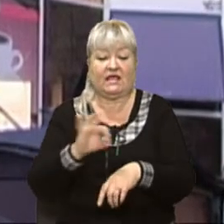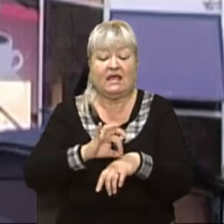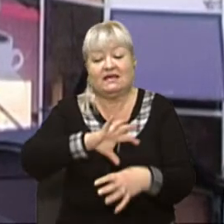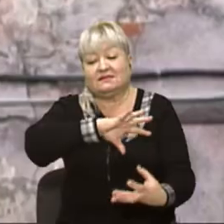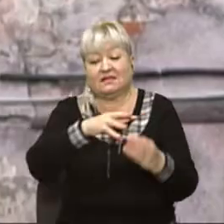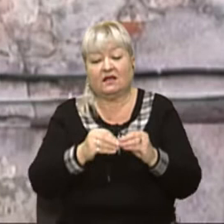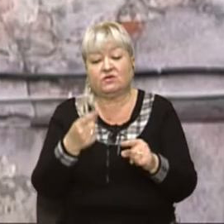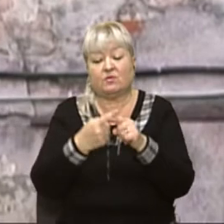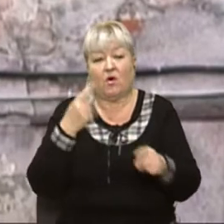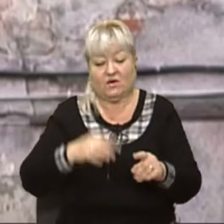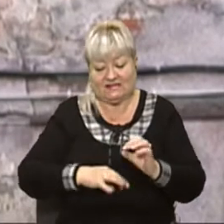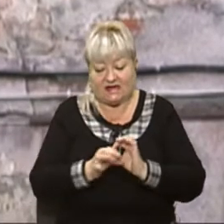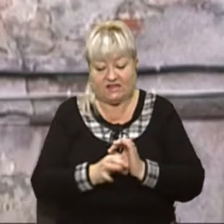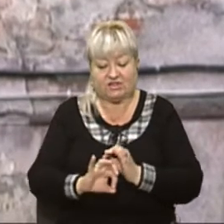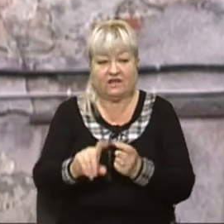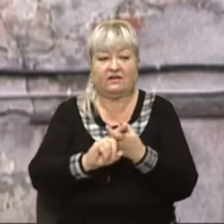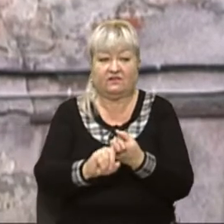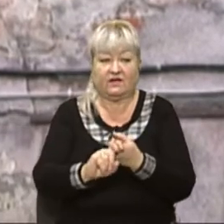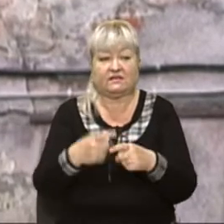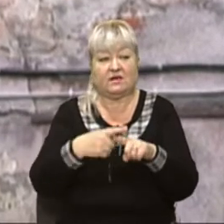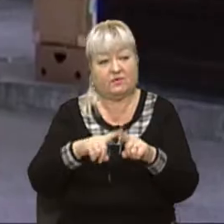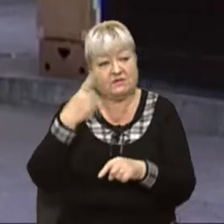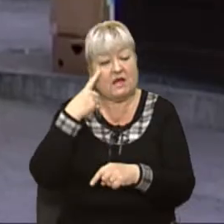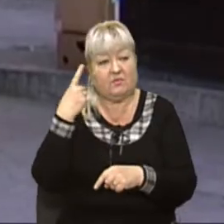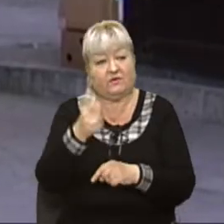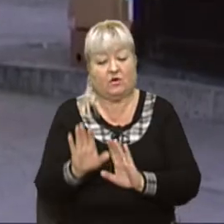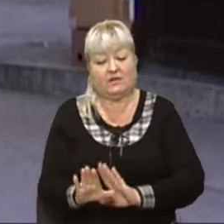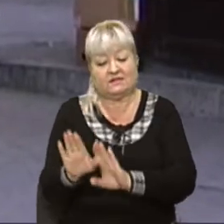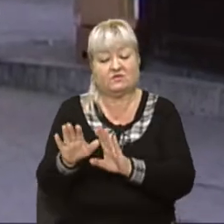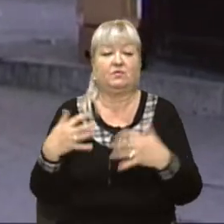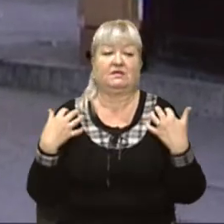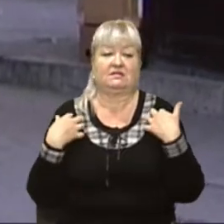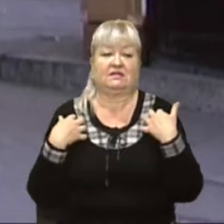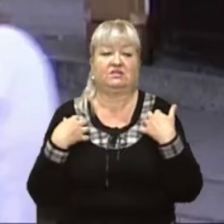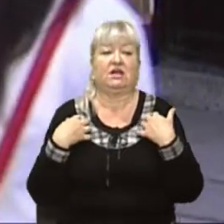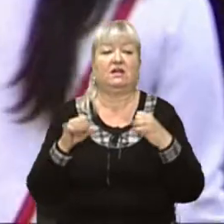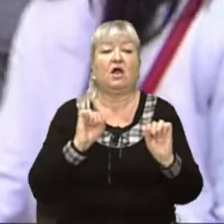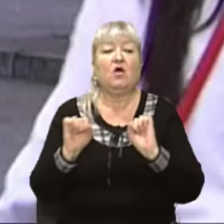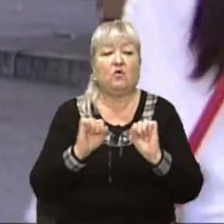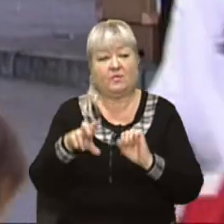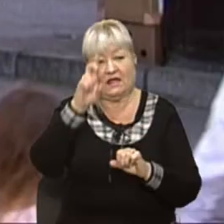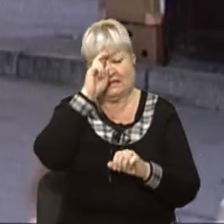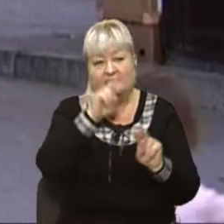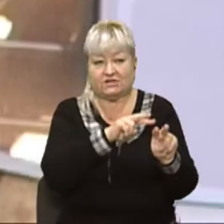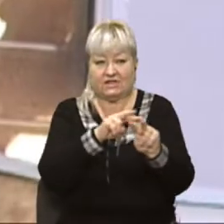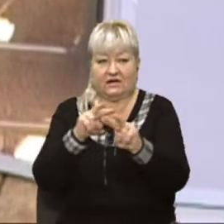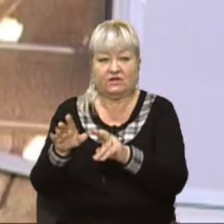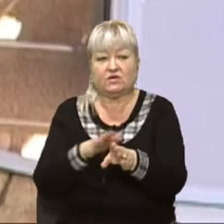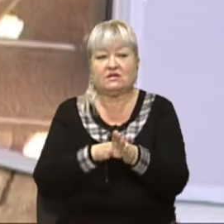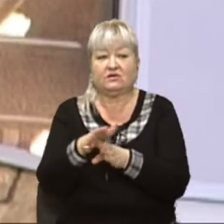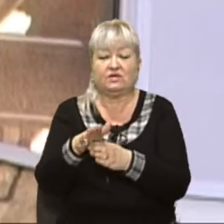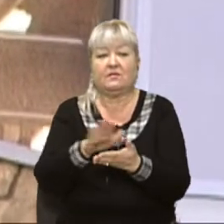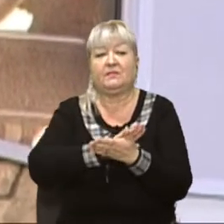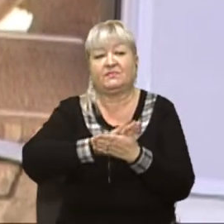кишкова інфекція. Про це кореспондентам Суспільного повідомила заступниця начальника управління Держнагляду за дотриманням санітарного